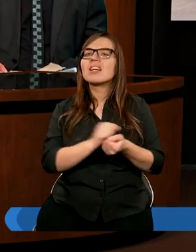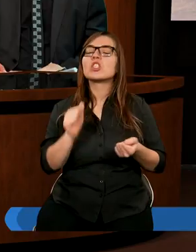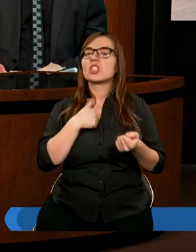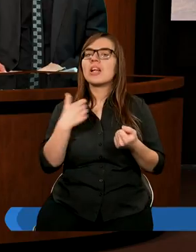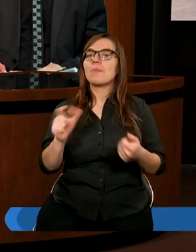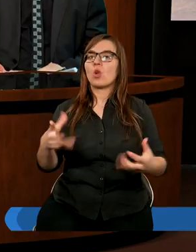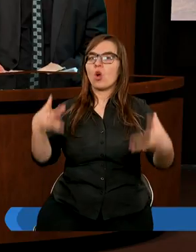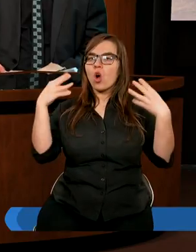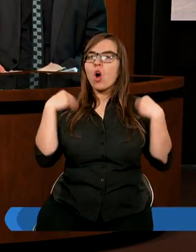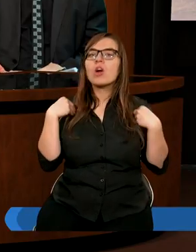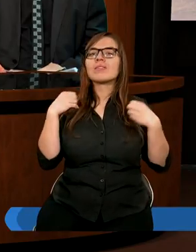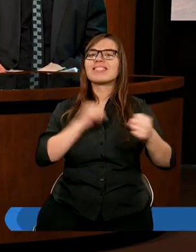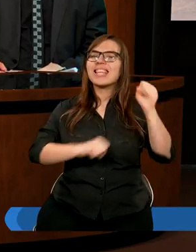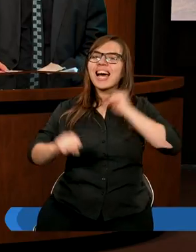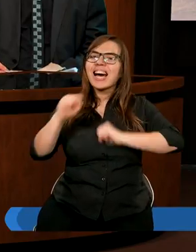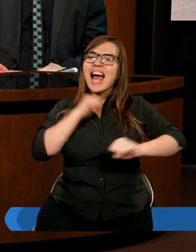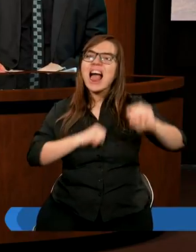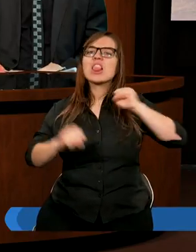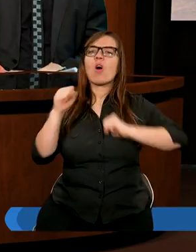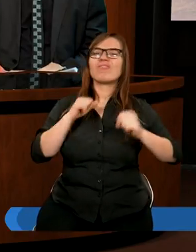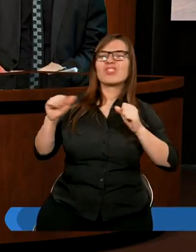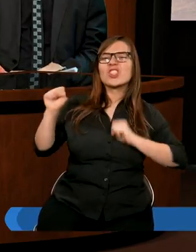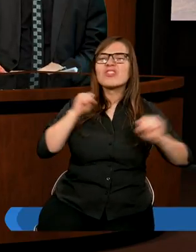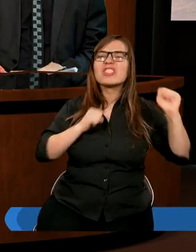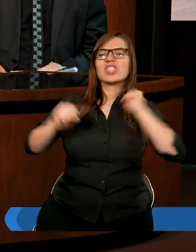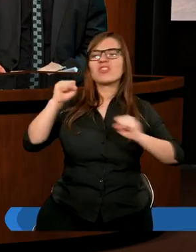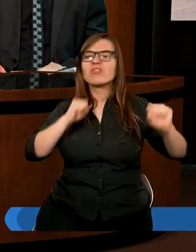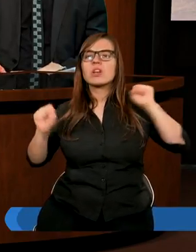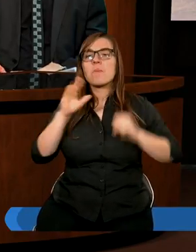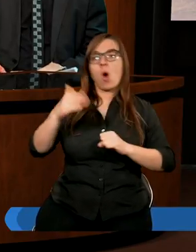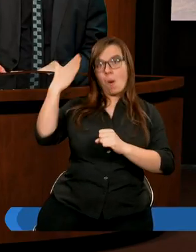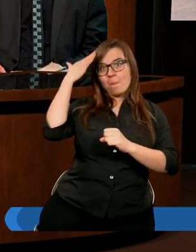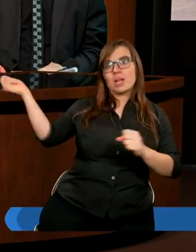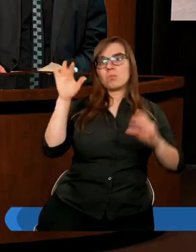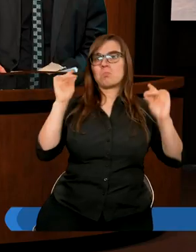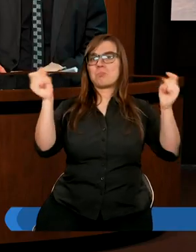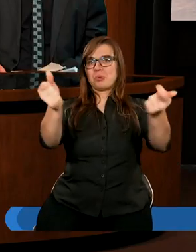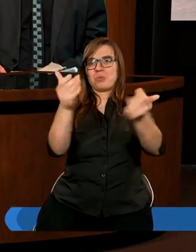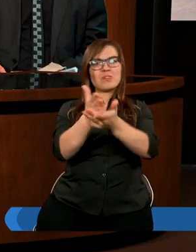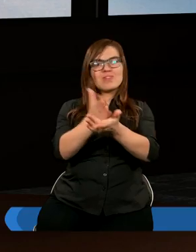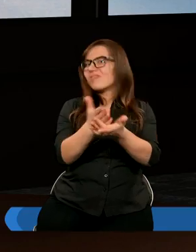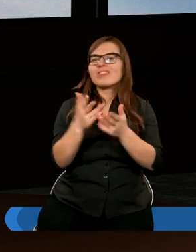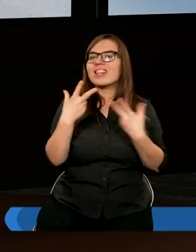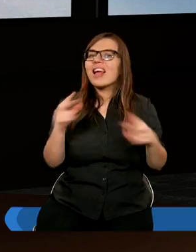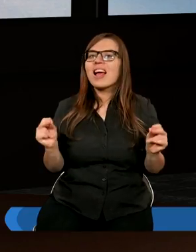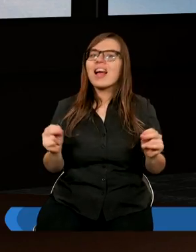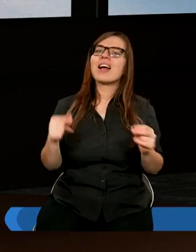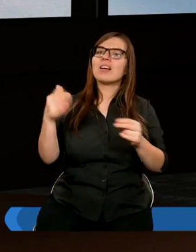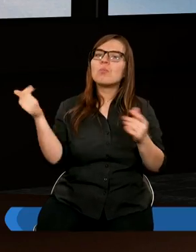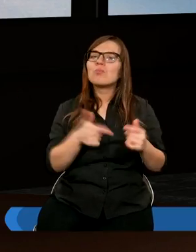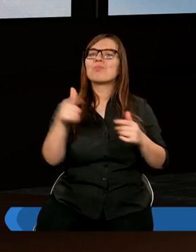osiągnąć, to musi trenować. Bo mistrzem nie staje się na zawołanie. To jest długa,